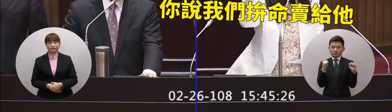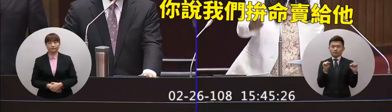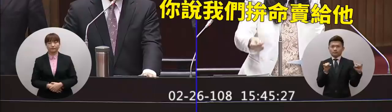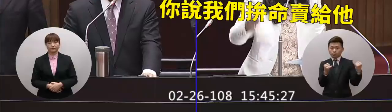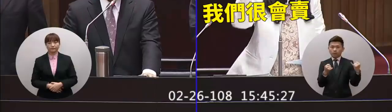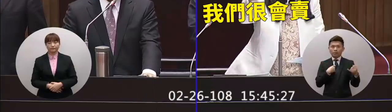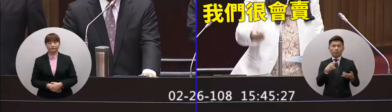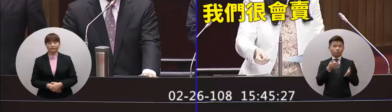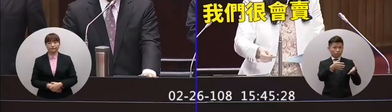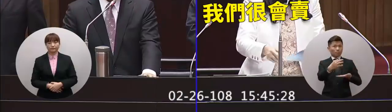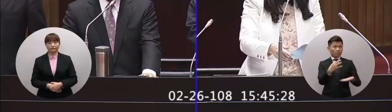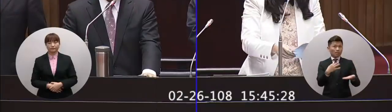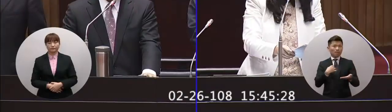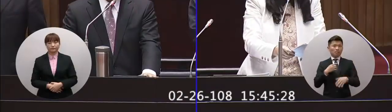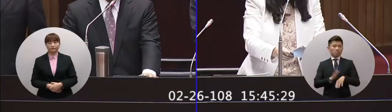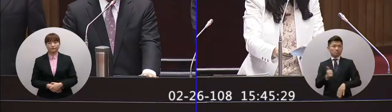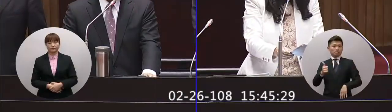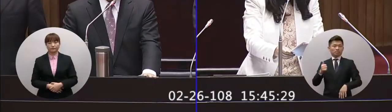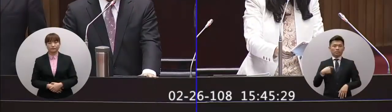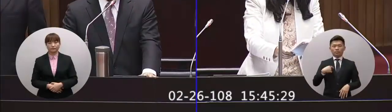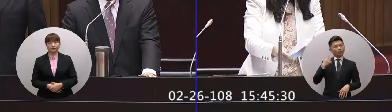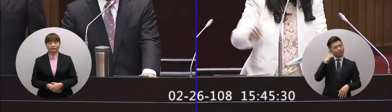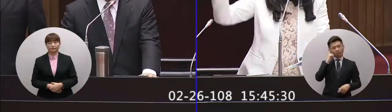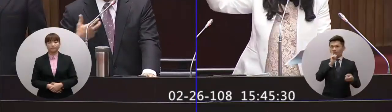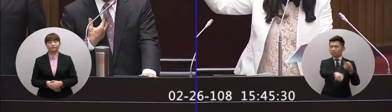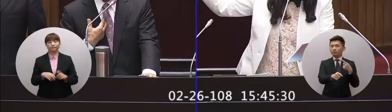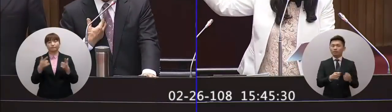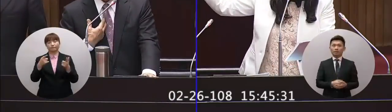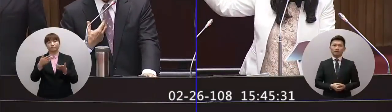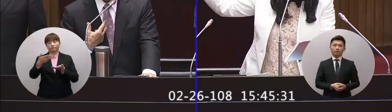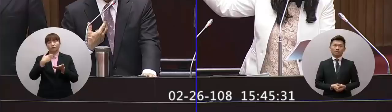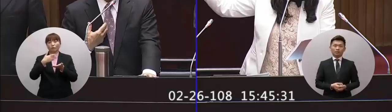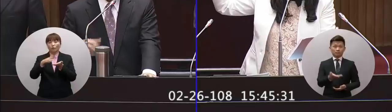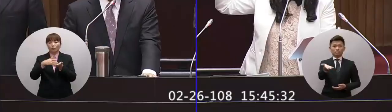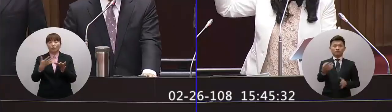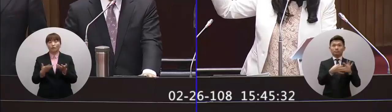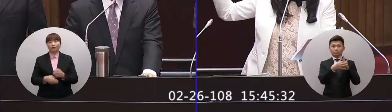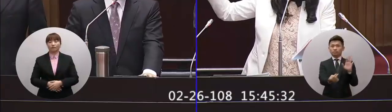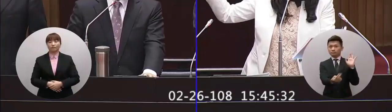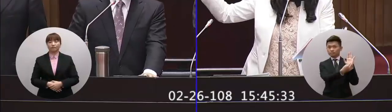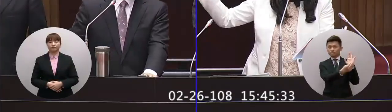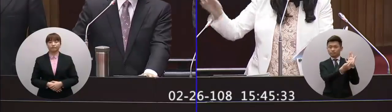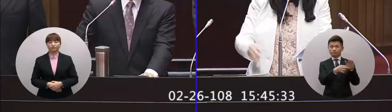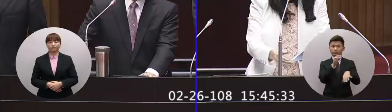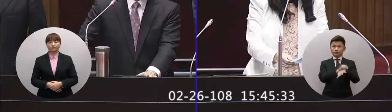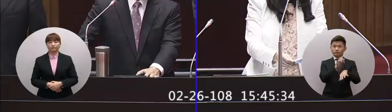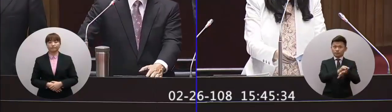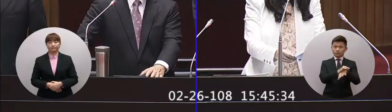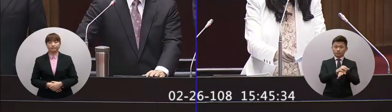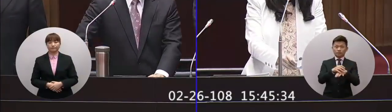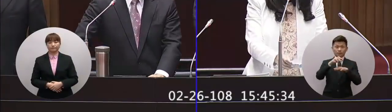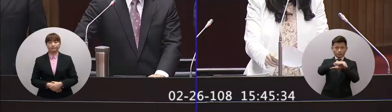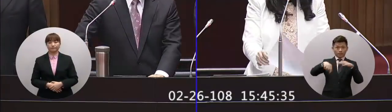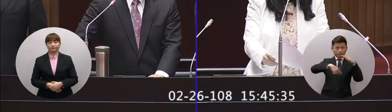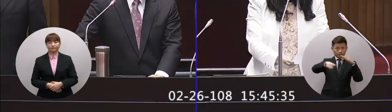家不好你說我們拼命賣給他我們很會賣我真的沒辦法接受說實在的院長請你繼續看根據瑞士洛商學院提